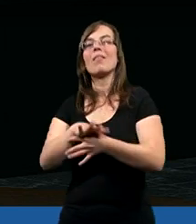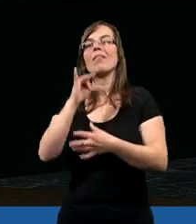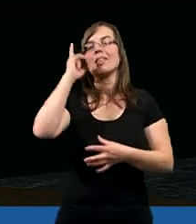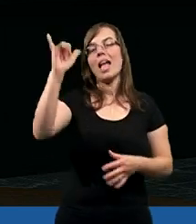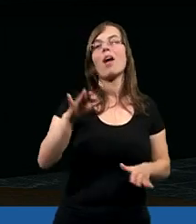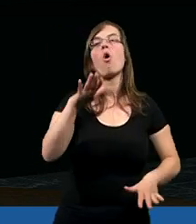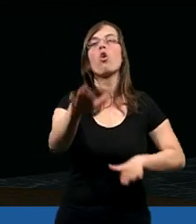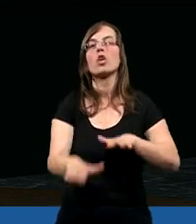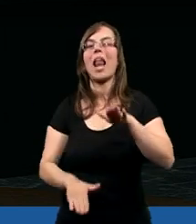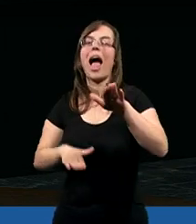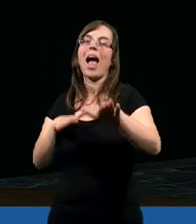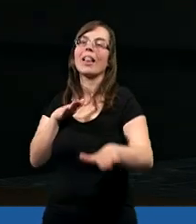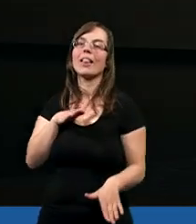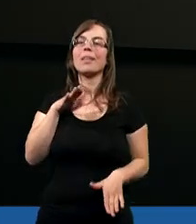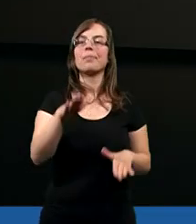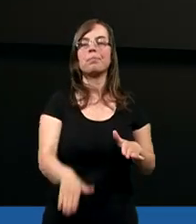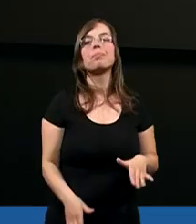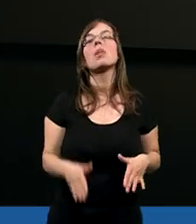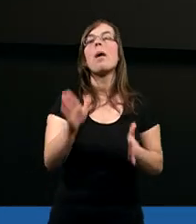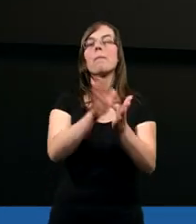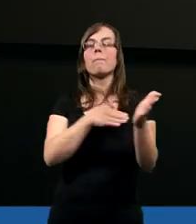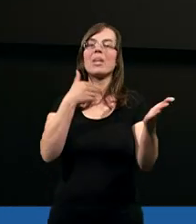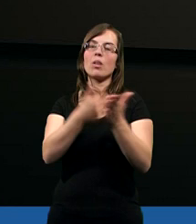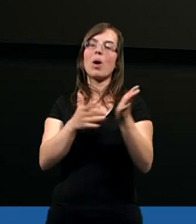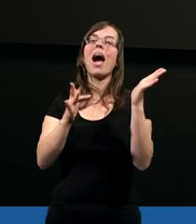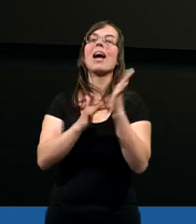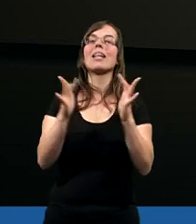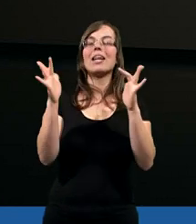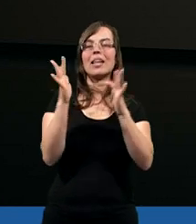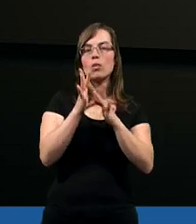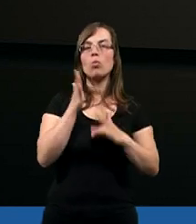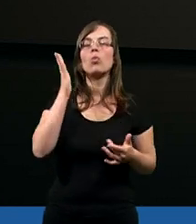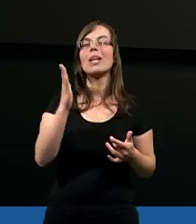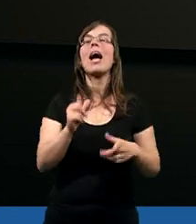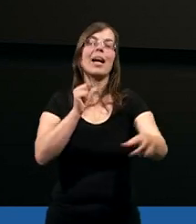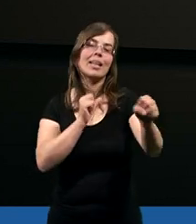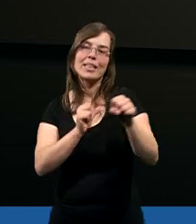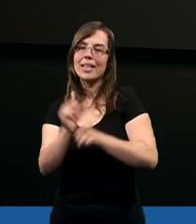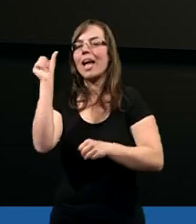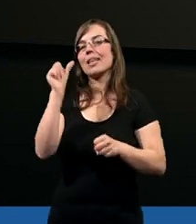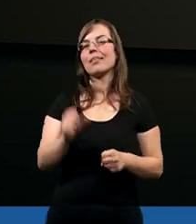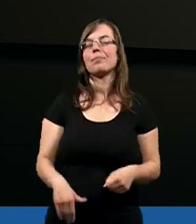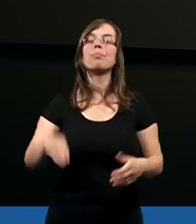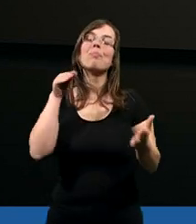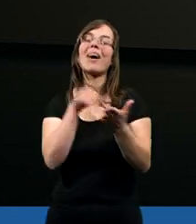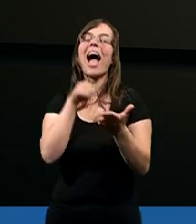w Jego ślady. A więc przykład Pana Jezusa jest